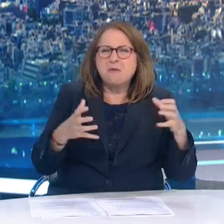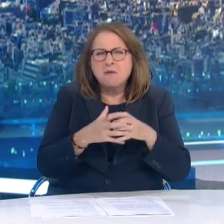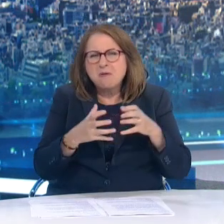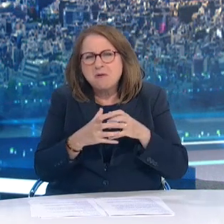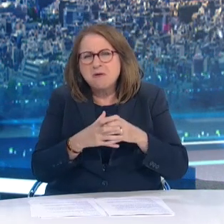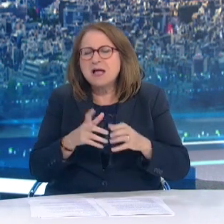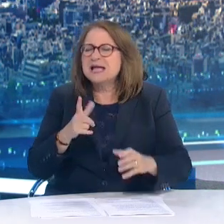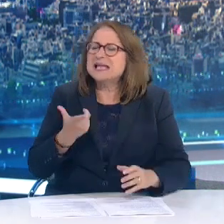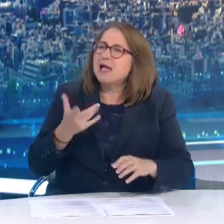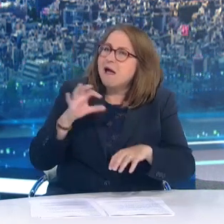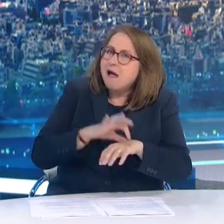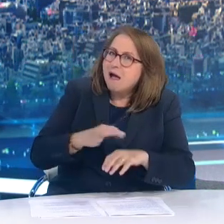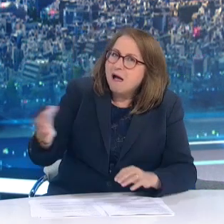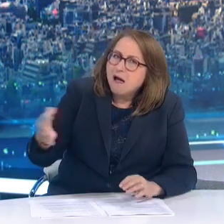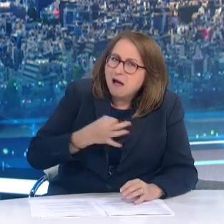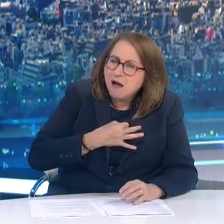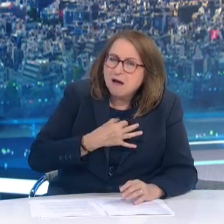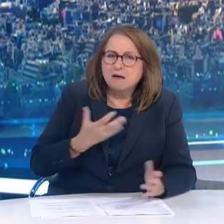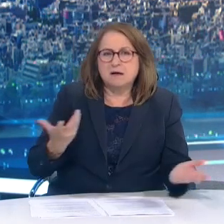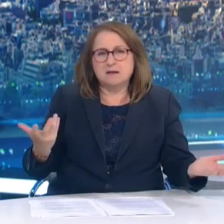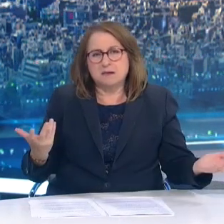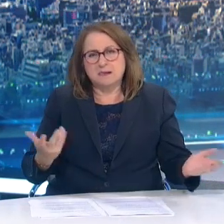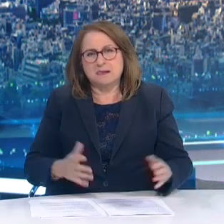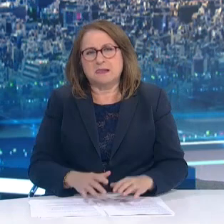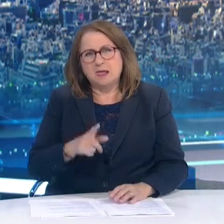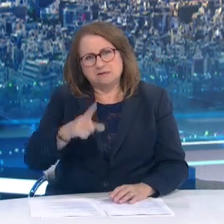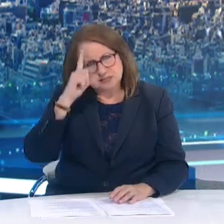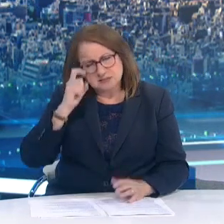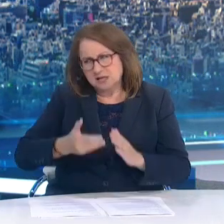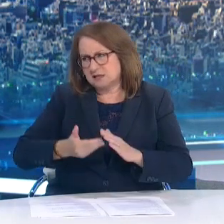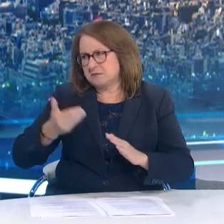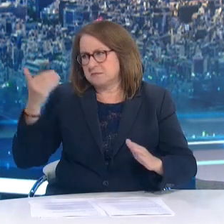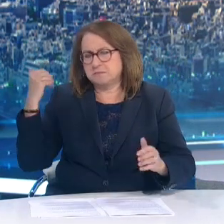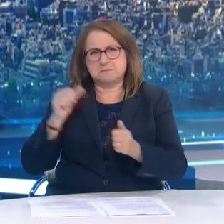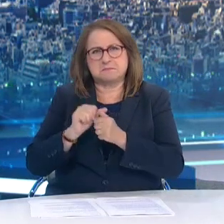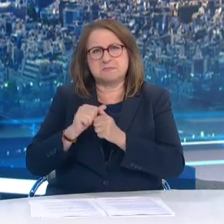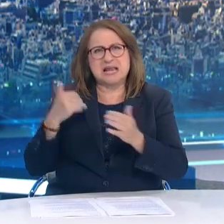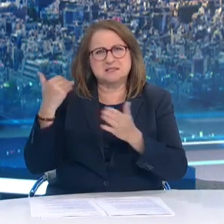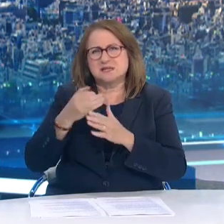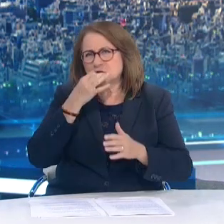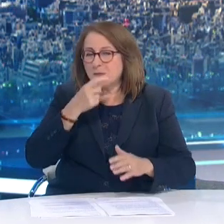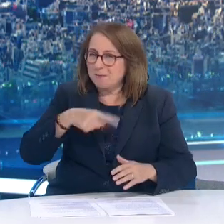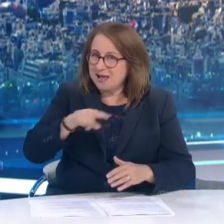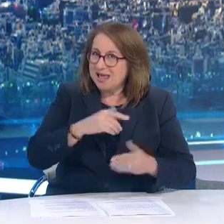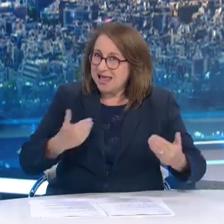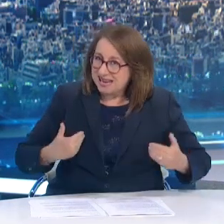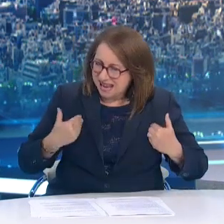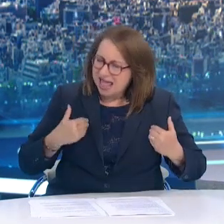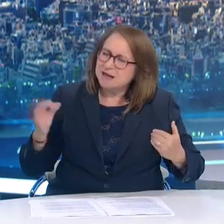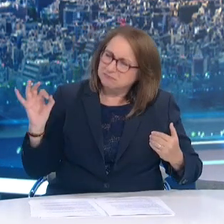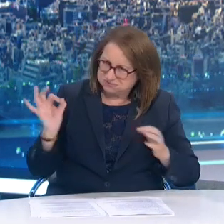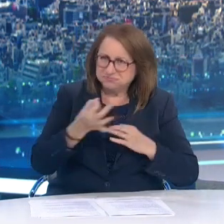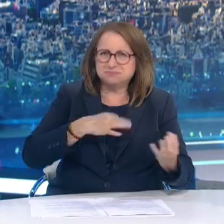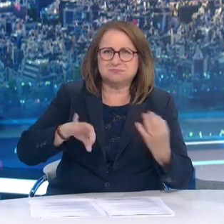των μικρών παιδιών Δεν είναι καινού για αυτά Είναι γνωστά από πολλούς μήνες τώρα Αλλά και επίσης ξέρουμε Ότι η συμπεριφορά των εφήβων Είναι